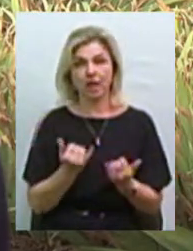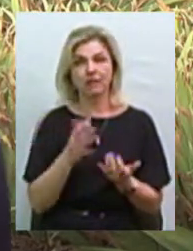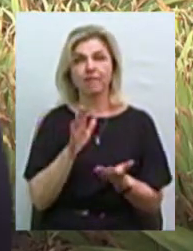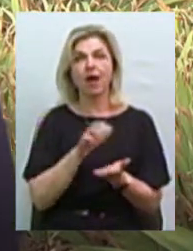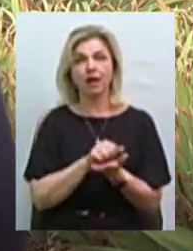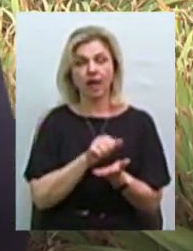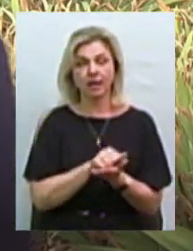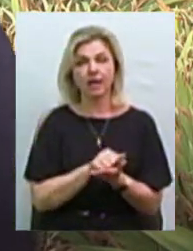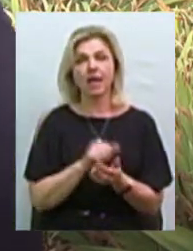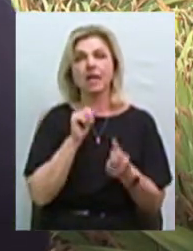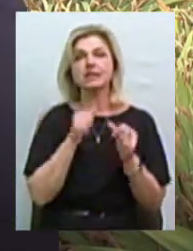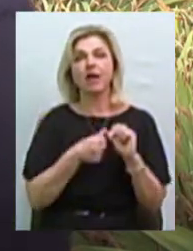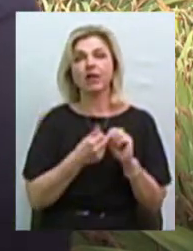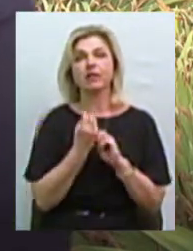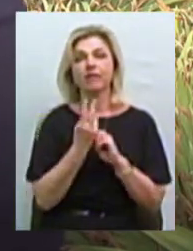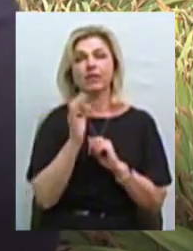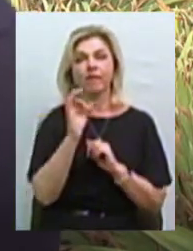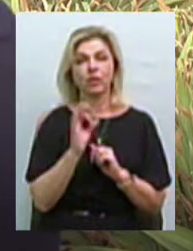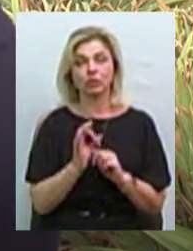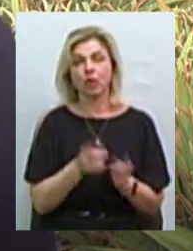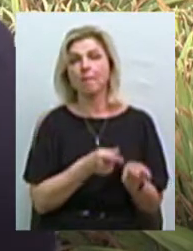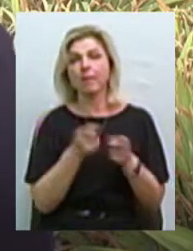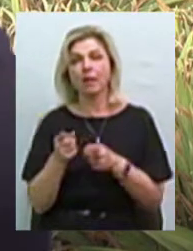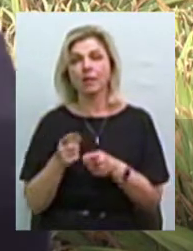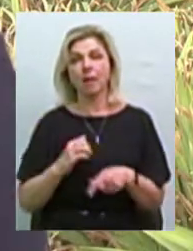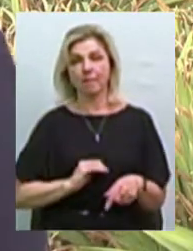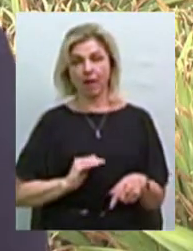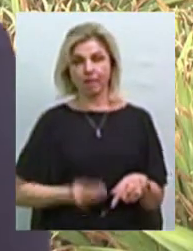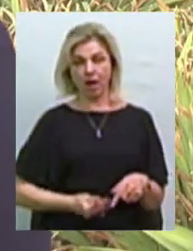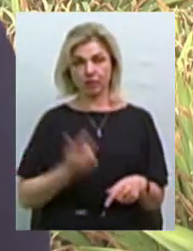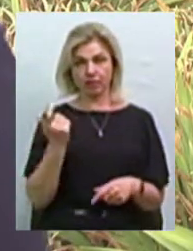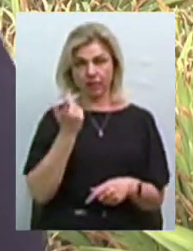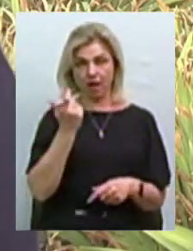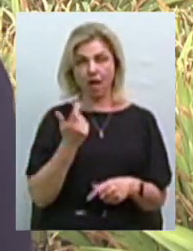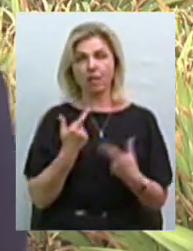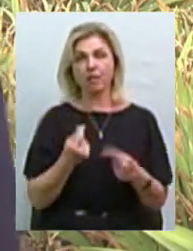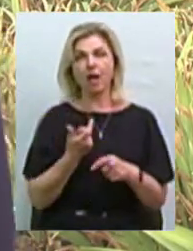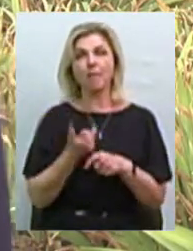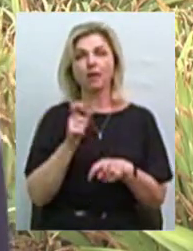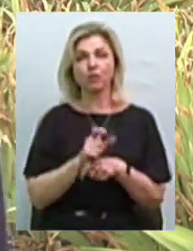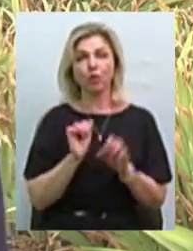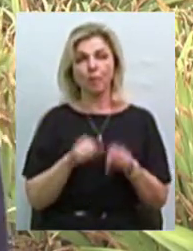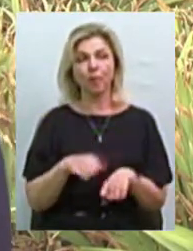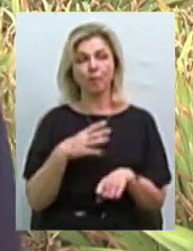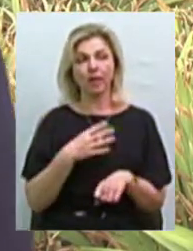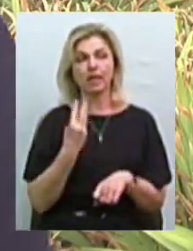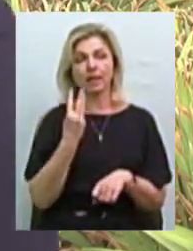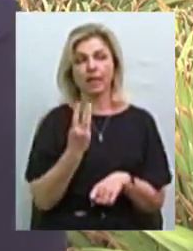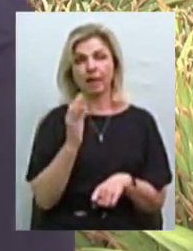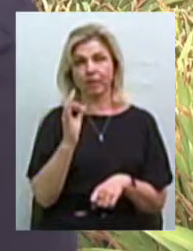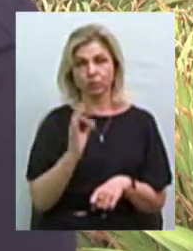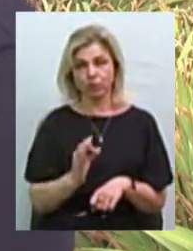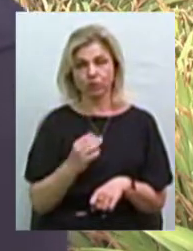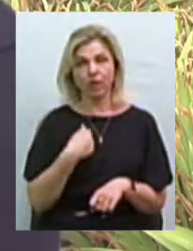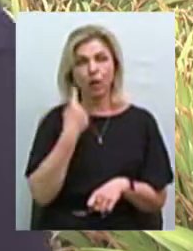там, де ставка 12% перейде в приватну власність, де максимально може ставати вкабути скільки-три, здається мені відсотка, то я